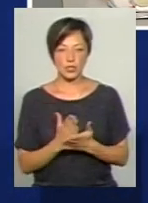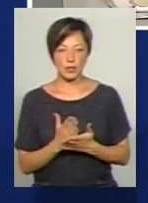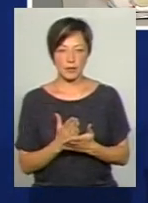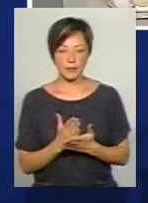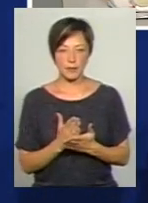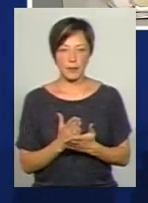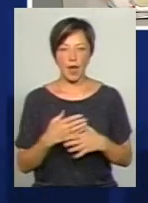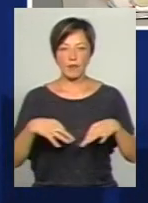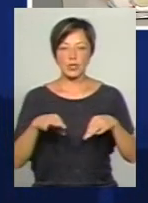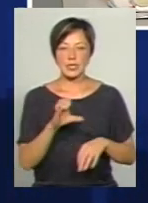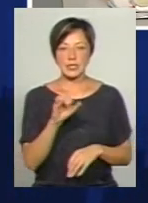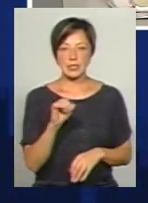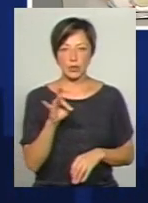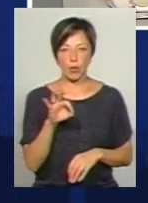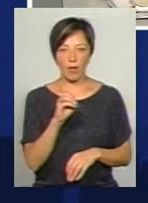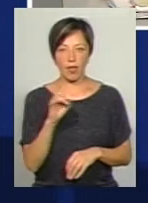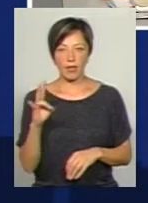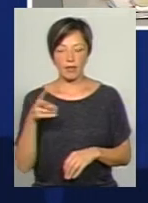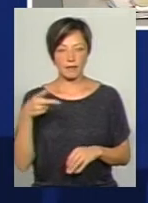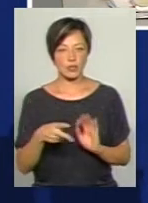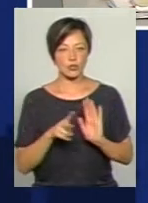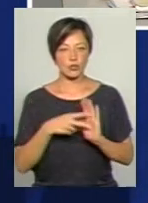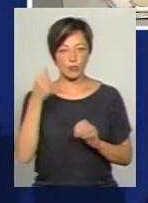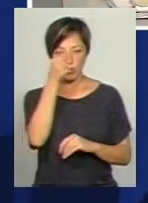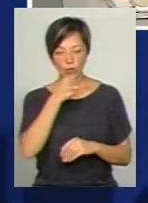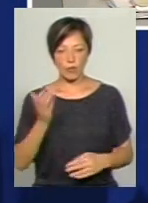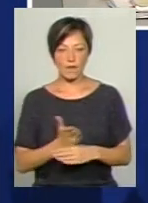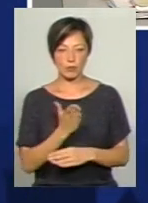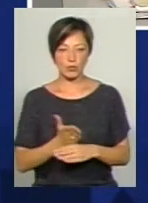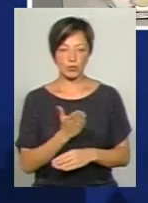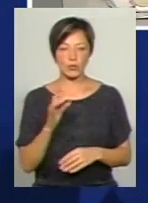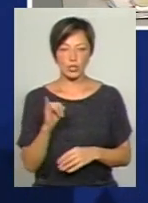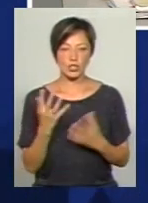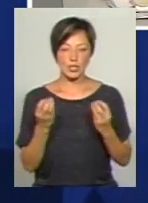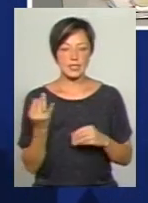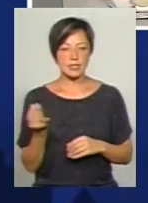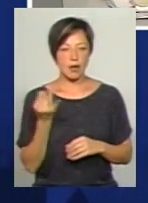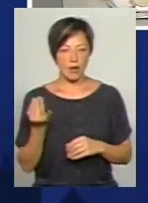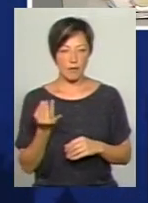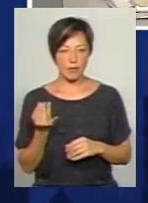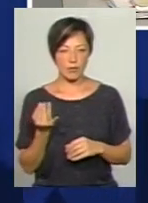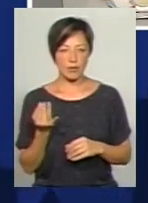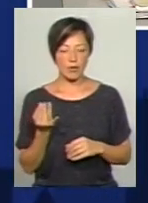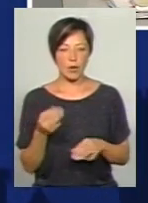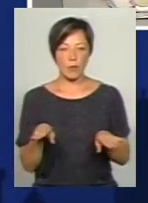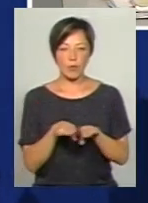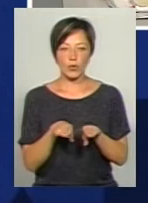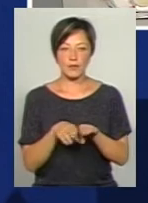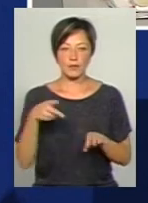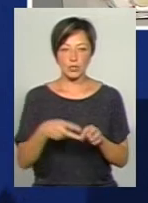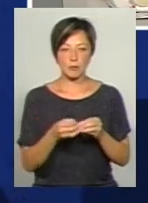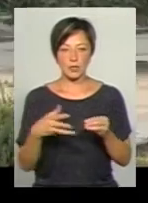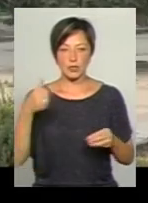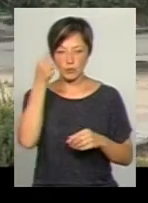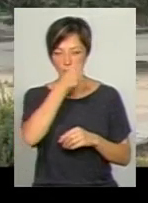автомобіль «Сітроен» 2007 року випуску. І ще, що цікаво, що в порівнянні з 2015